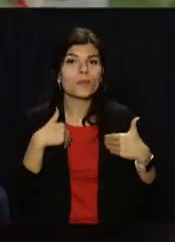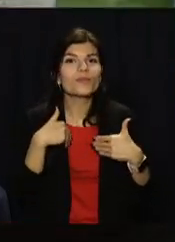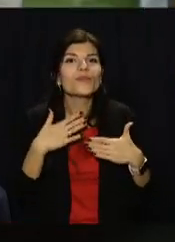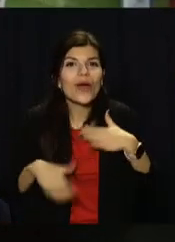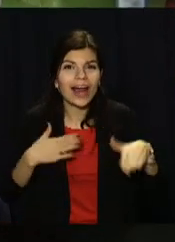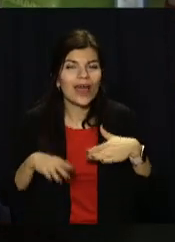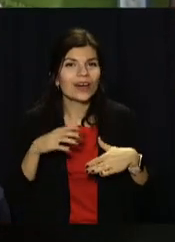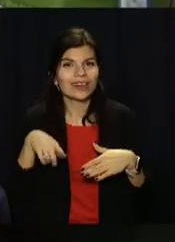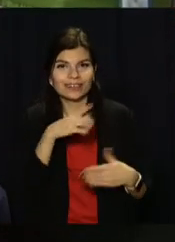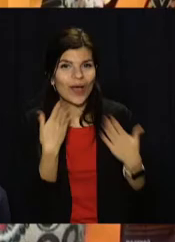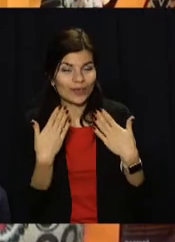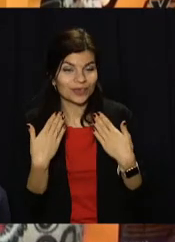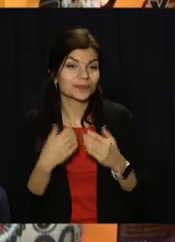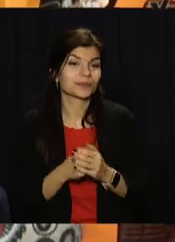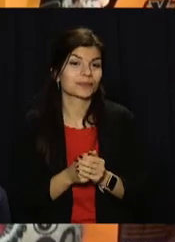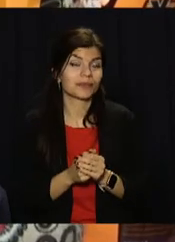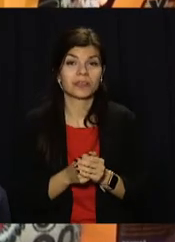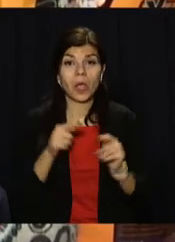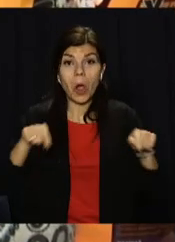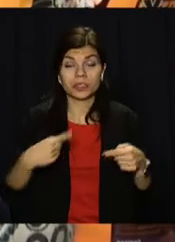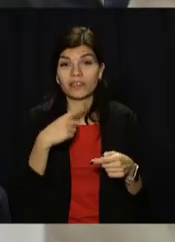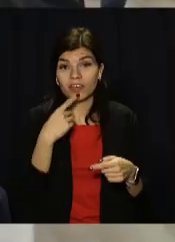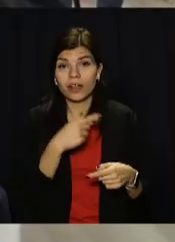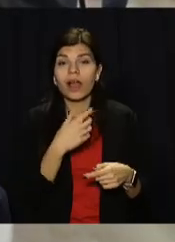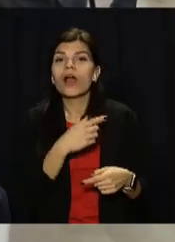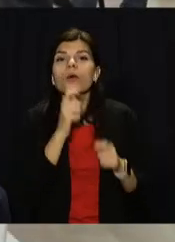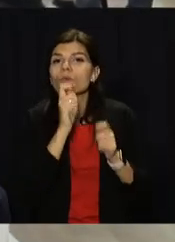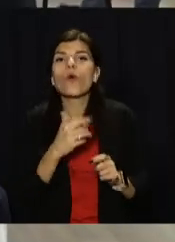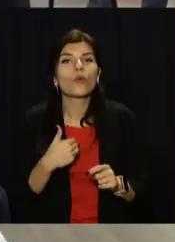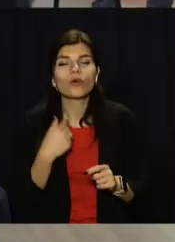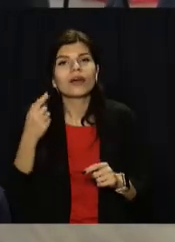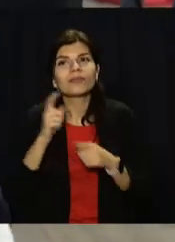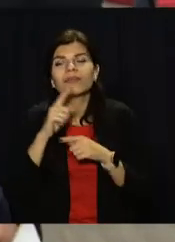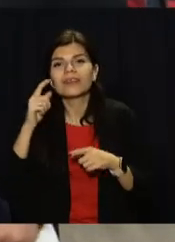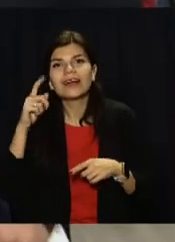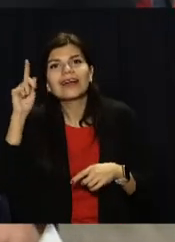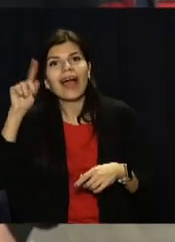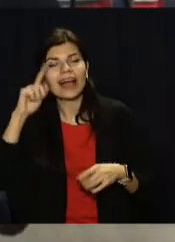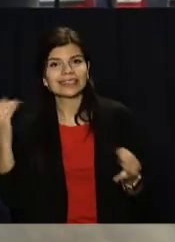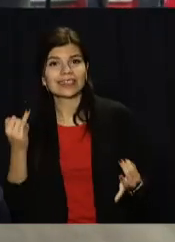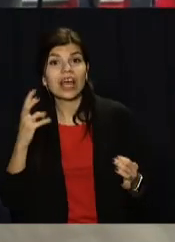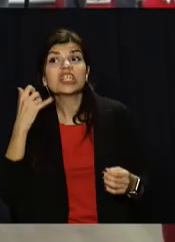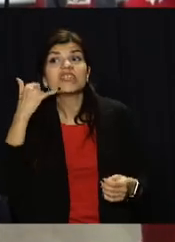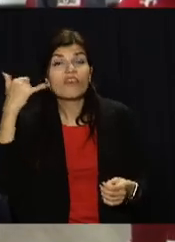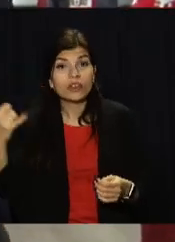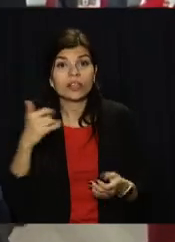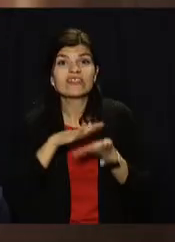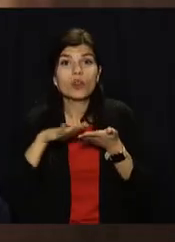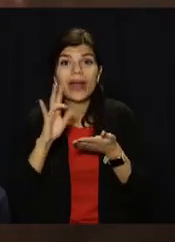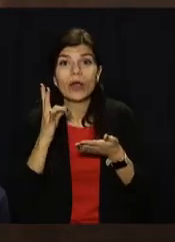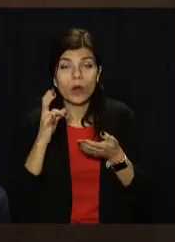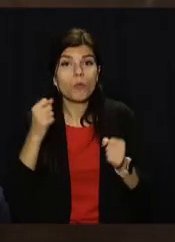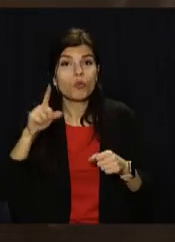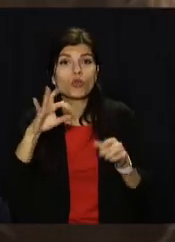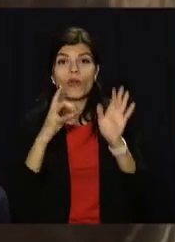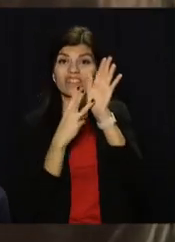своїх юних співрозмовників. Організатори кажуть, прагнуть подарувати дітям казку. Додзвонитися до Святого Миколая можна за номером